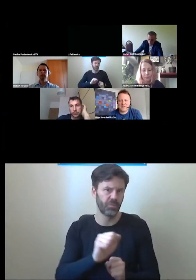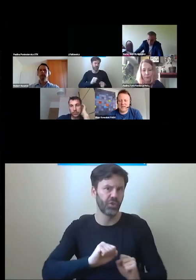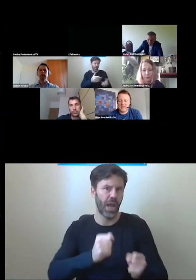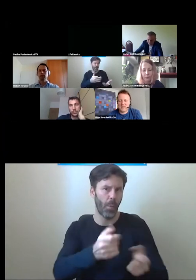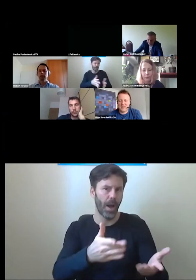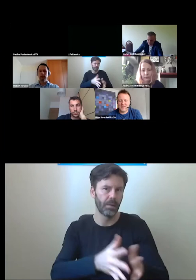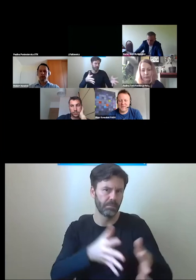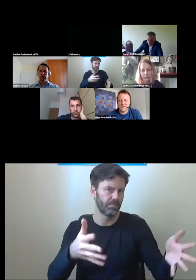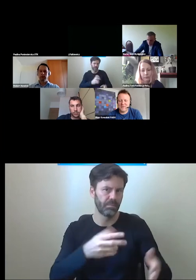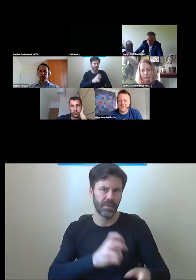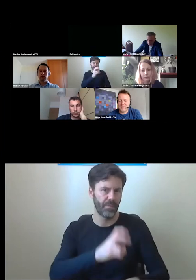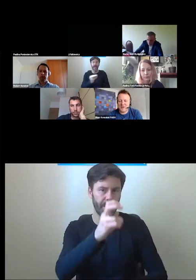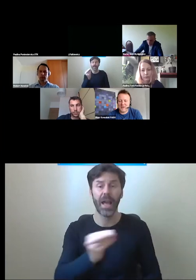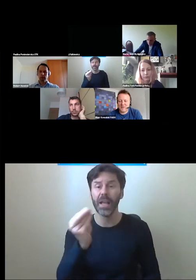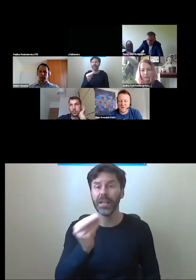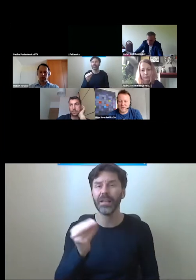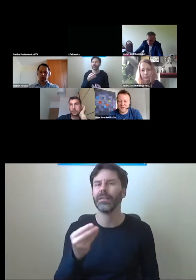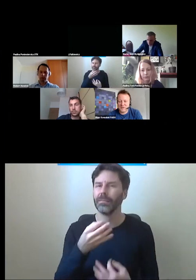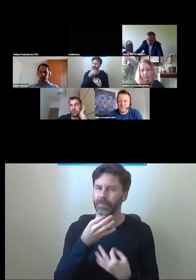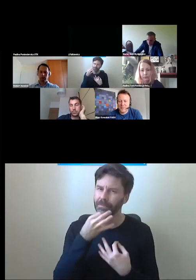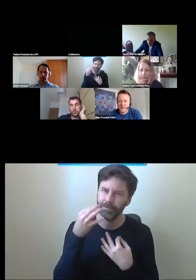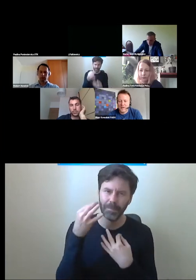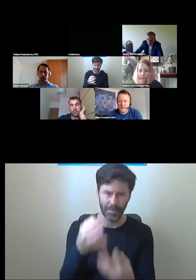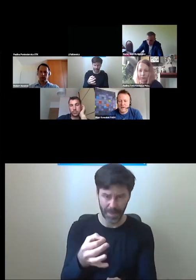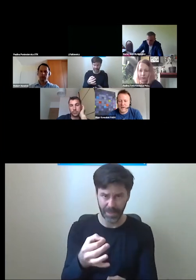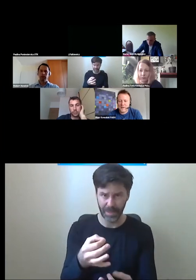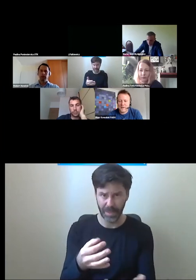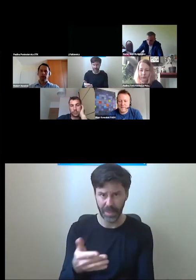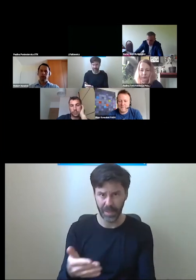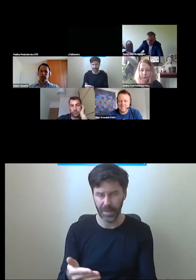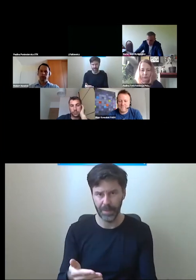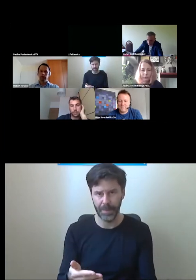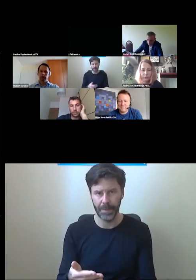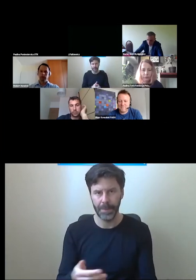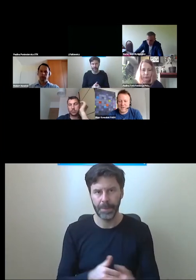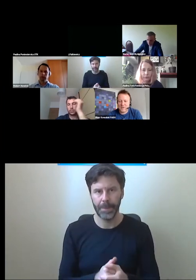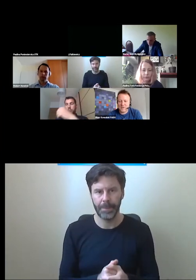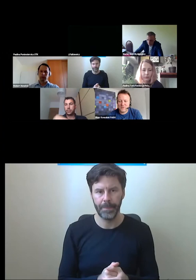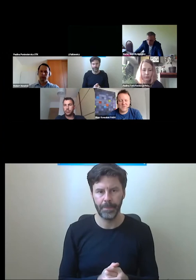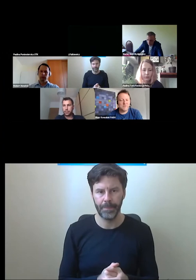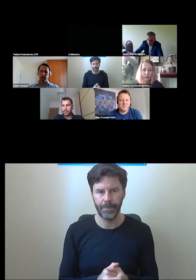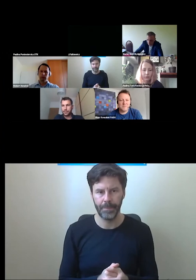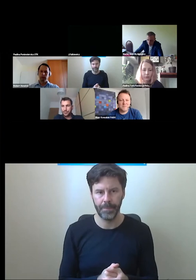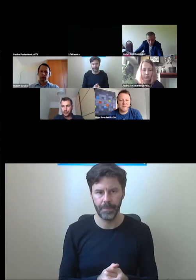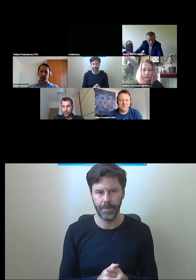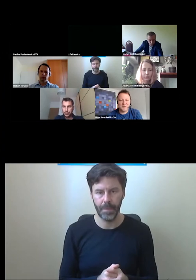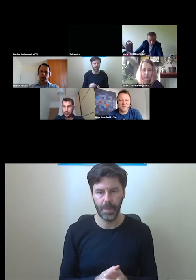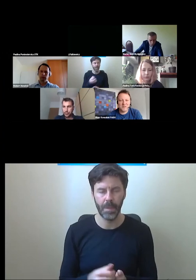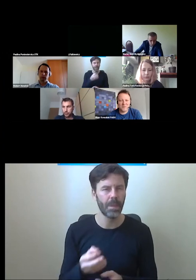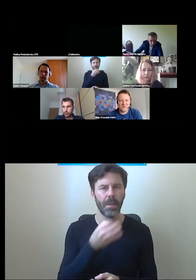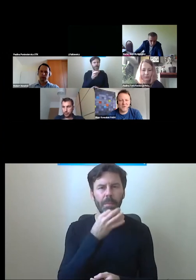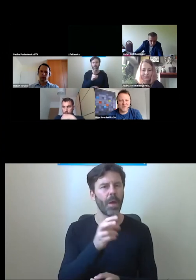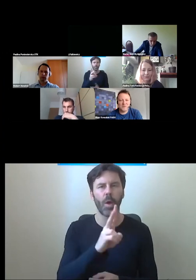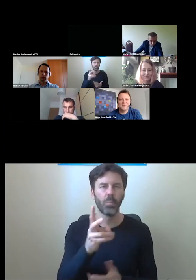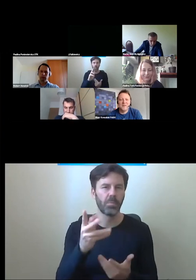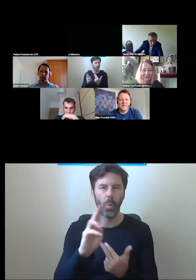teraz tak, nawet bez wskazywania trochę jeszcze tego, które z Was będzie chciało pierwszy